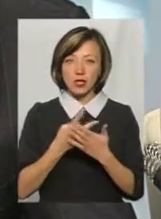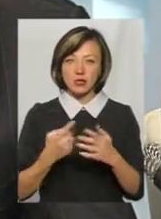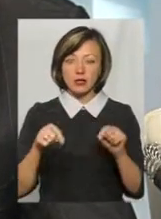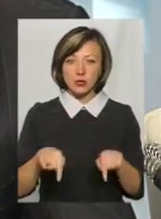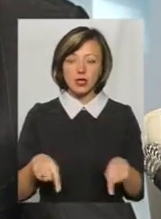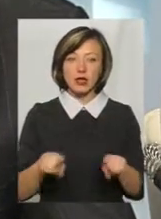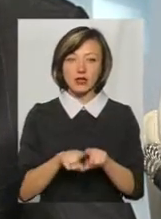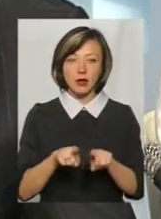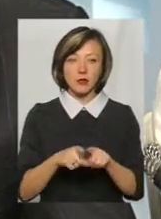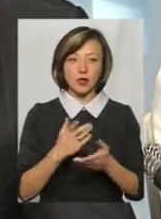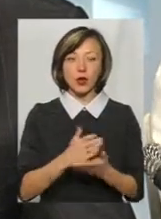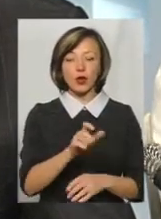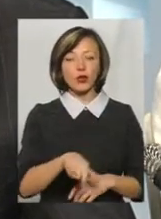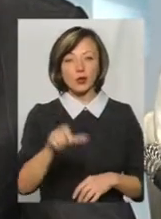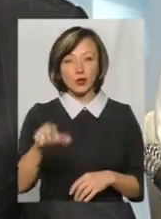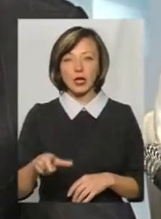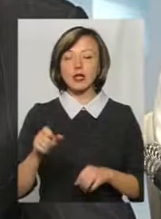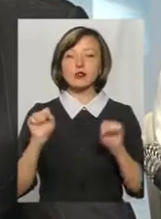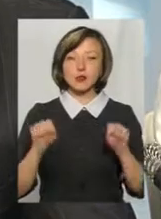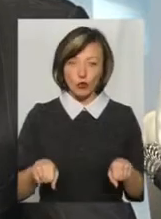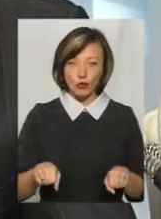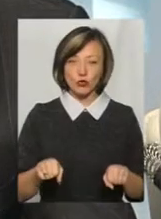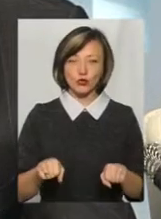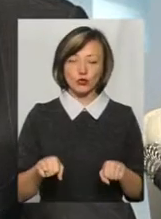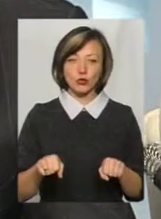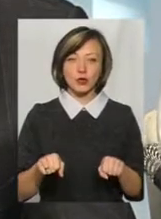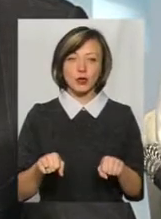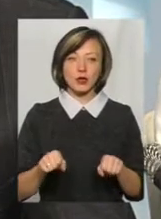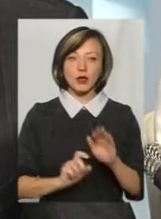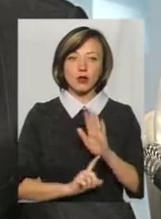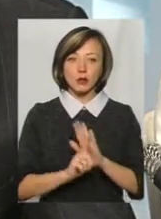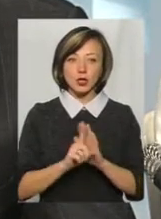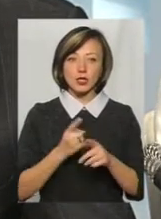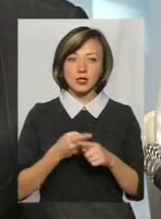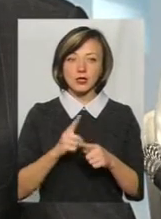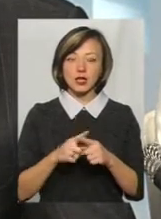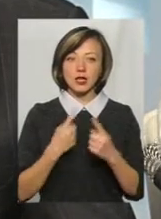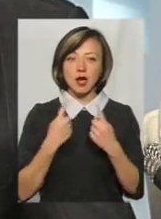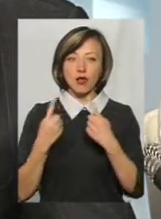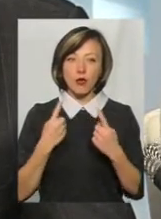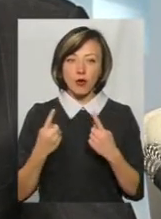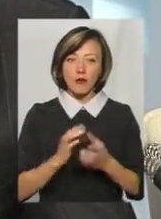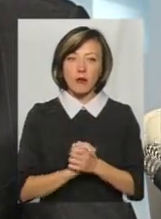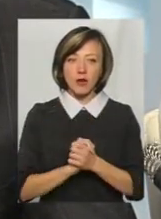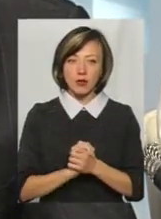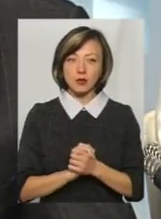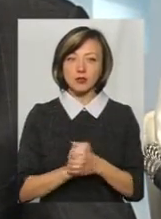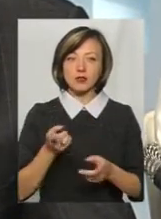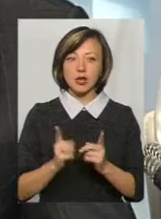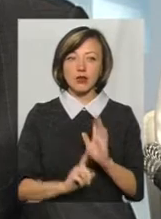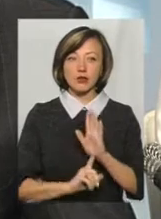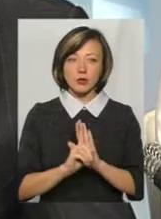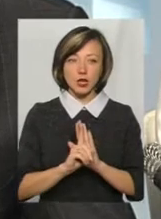само є люди, які зможуть розпочати оцей діалог. Ми тут мирно, так, звичайно,